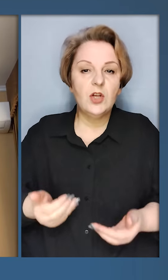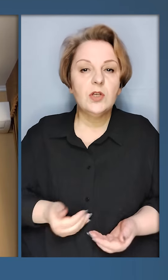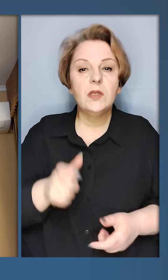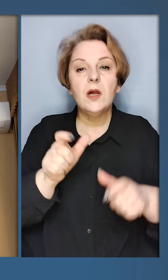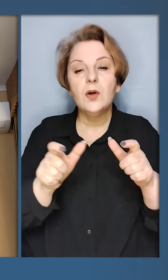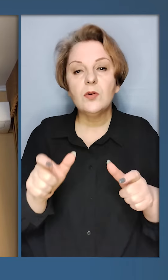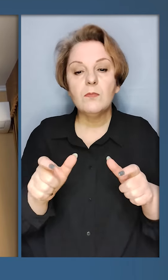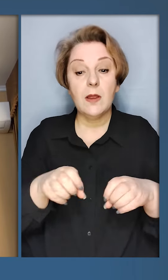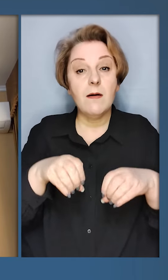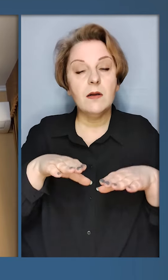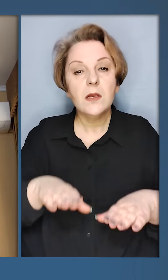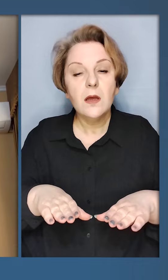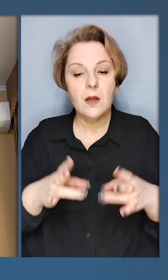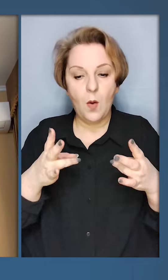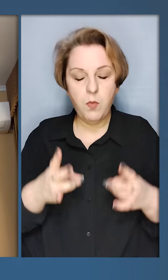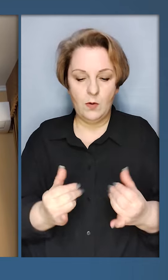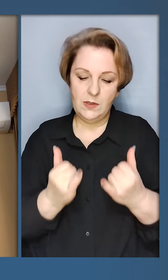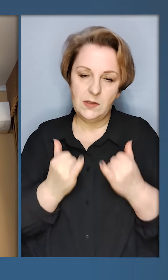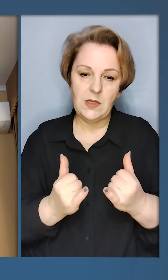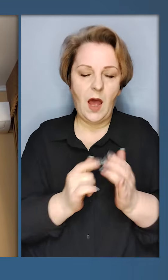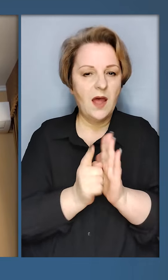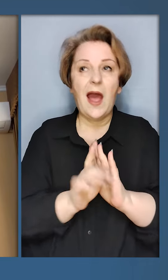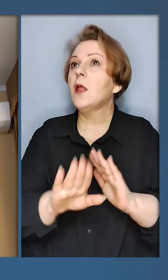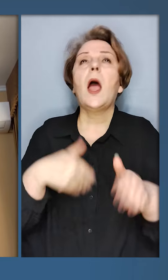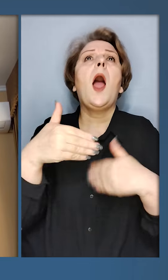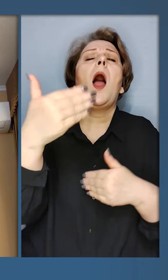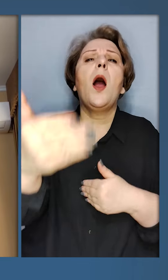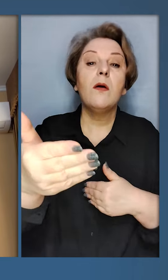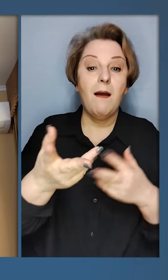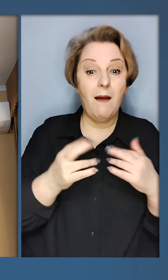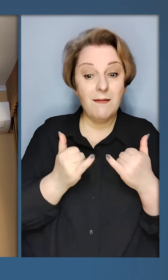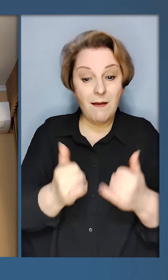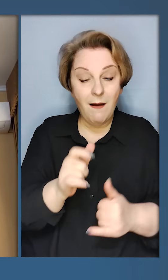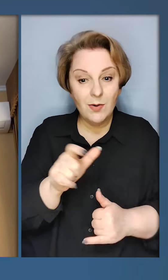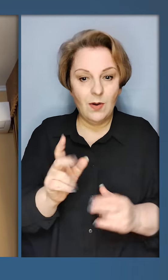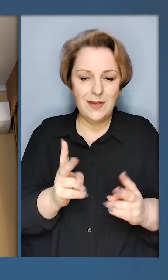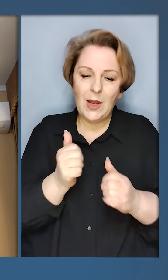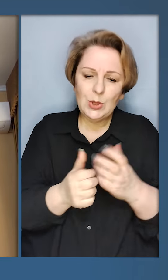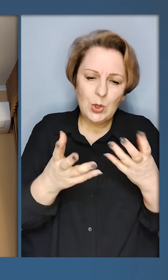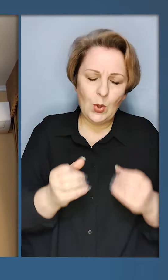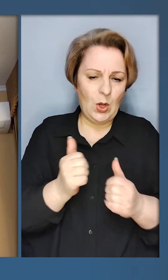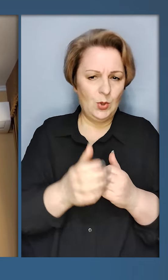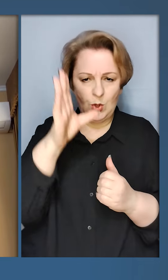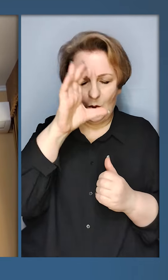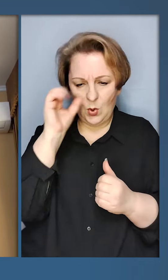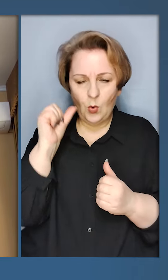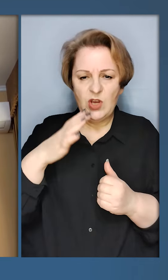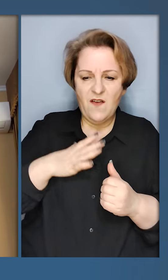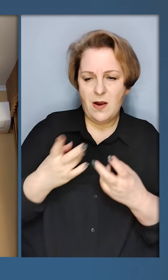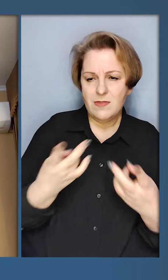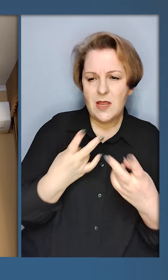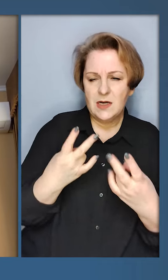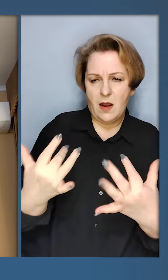рятувало життя людей. Рішення потрібні зараз, не колись, а для людей, які щодня і щоночі